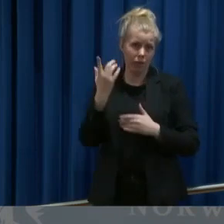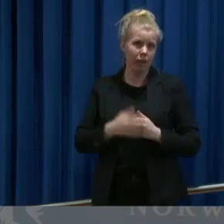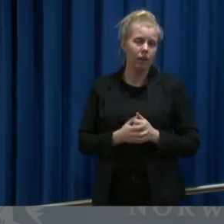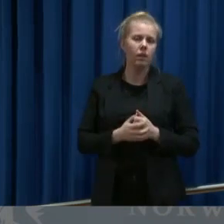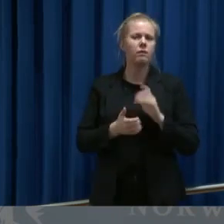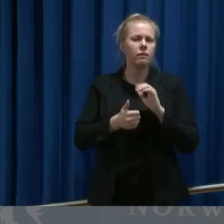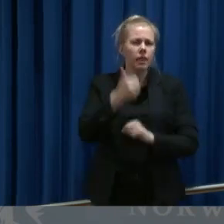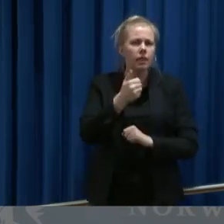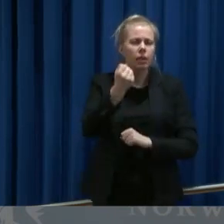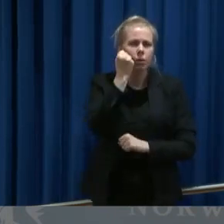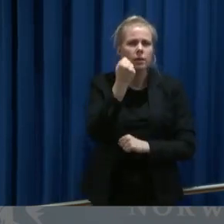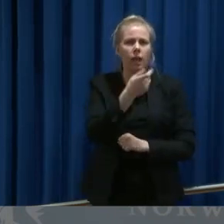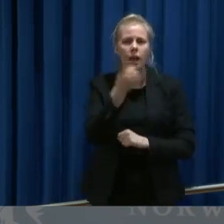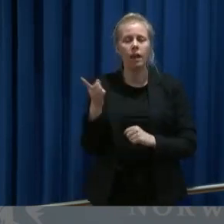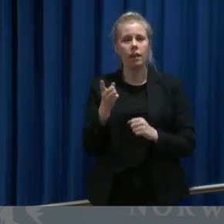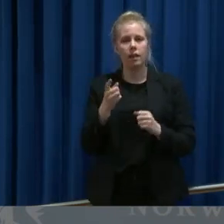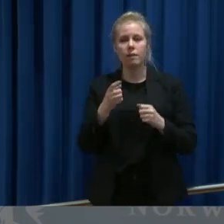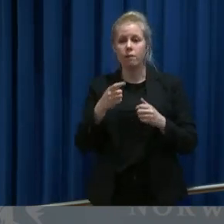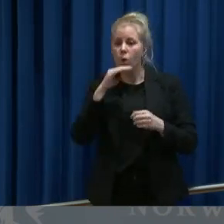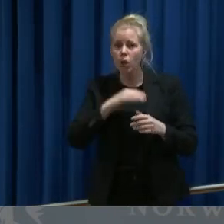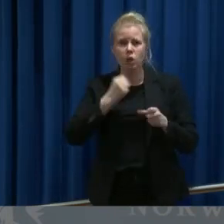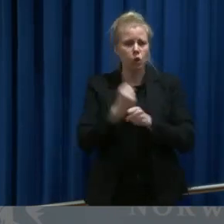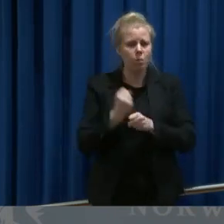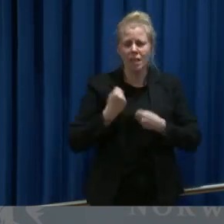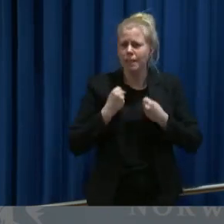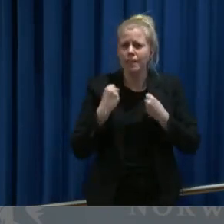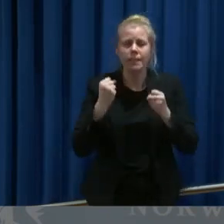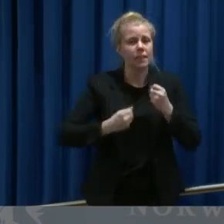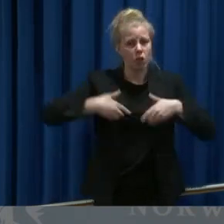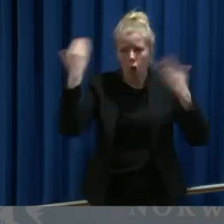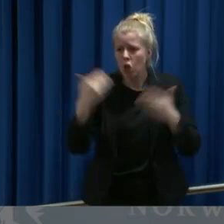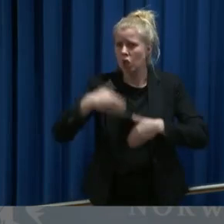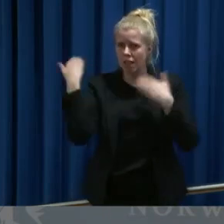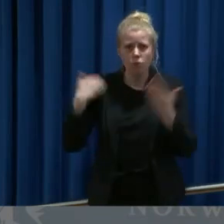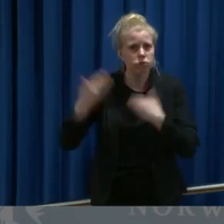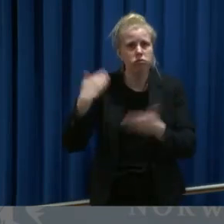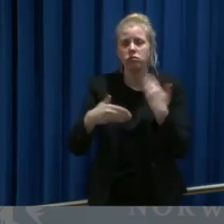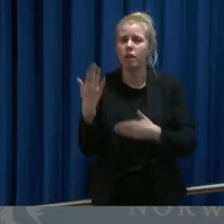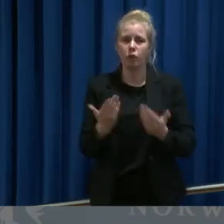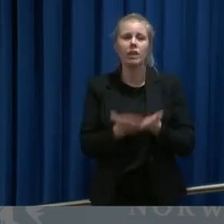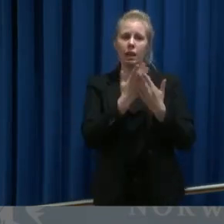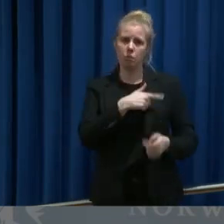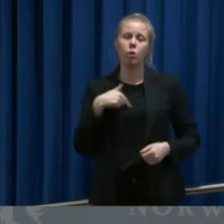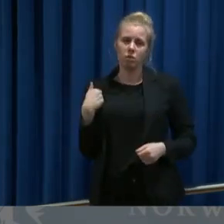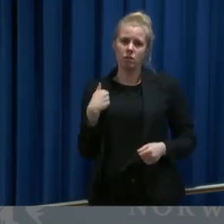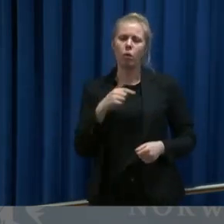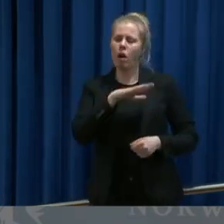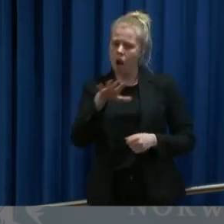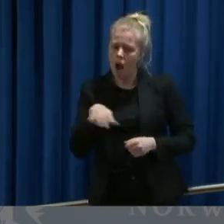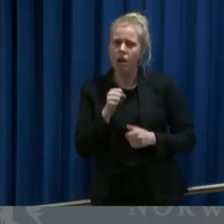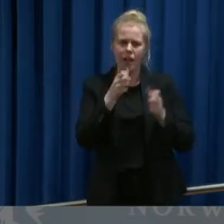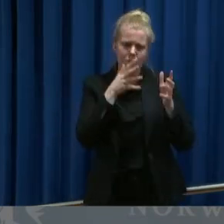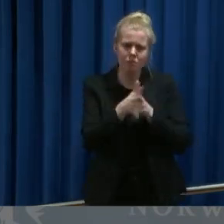viktig å huske at folk jobber døgnet rundt i hele landet for å hjelpe oss. og alle gjør en